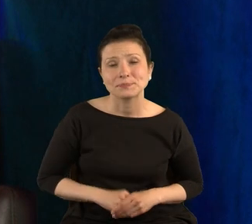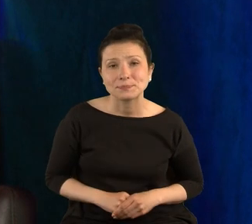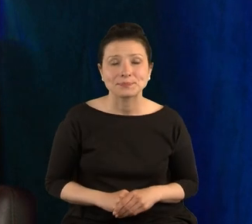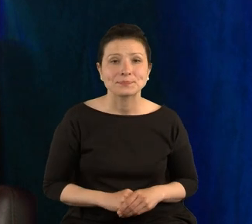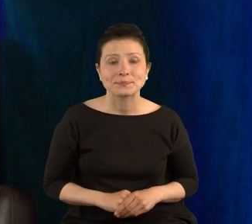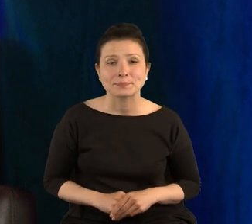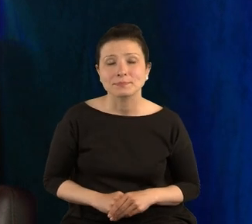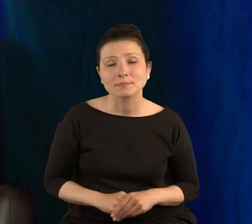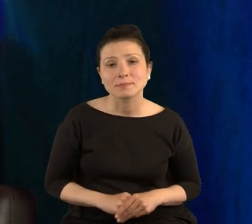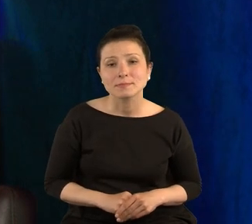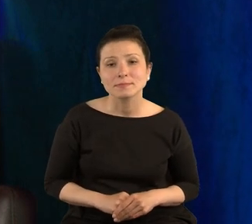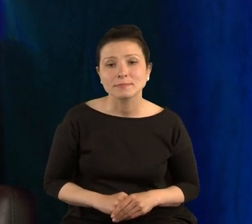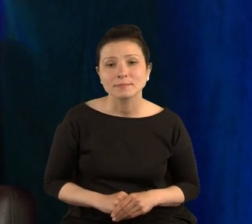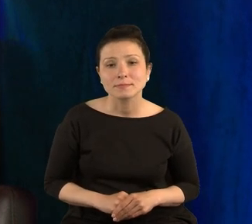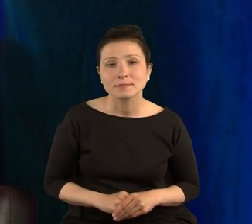sensu.